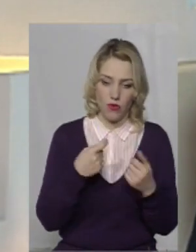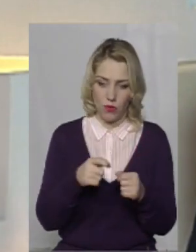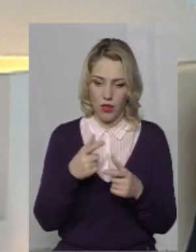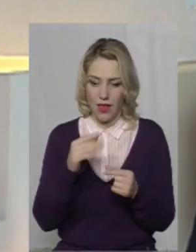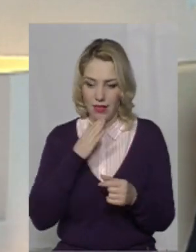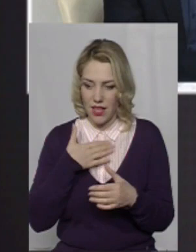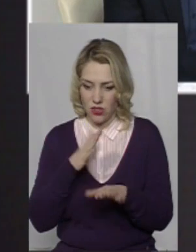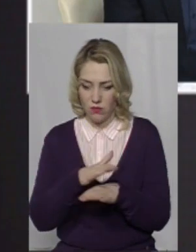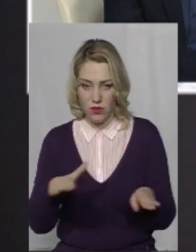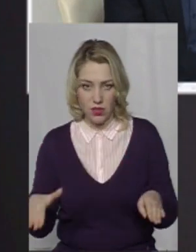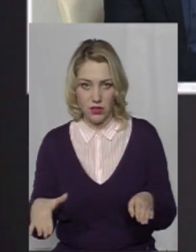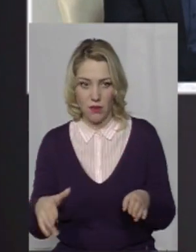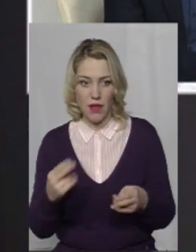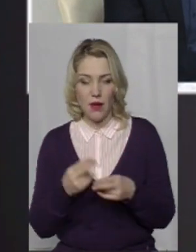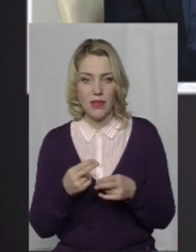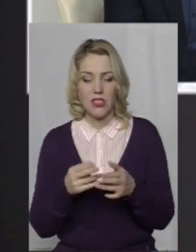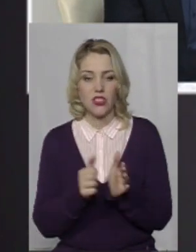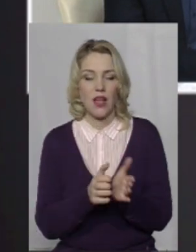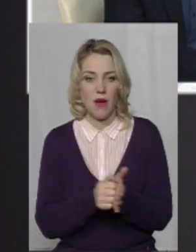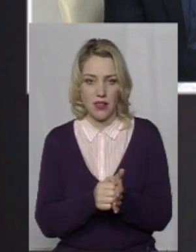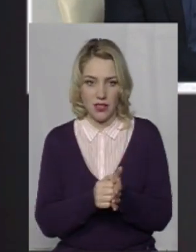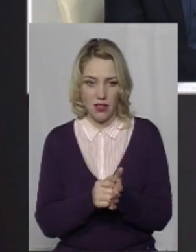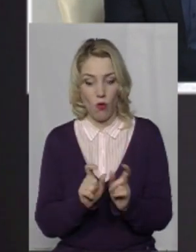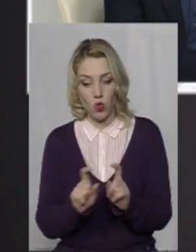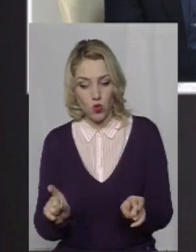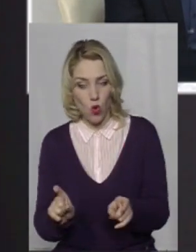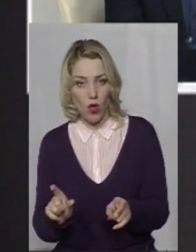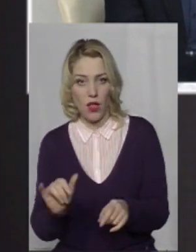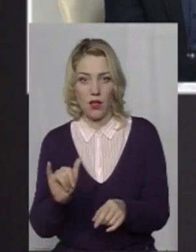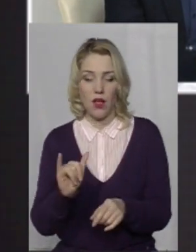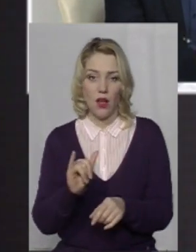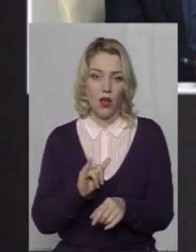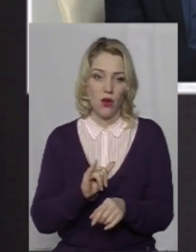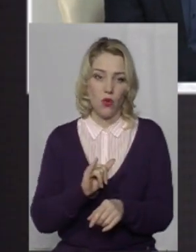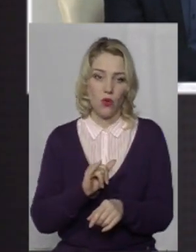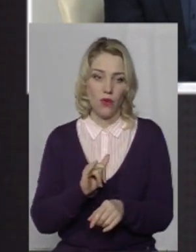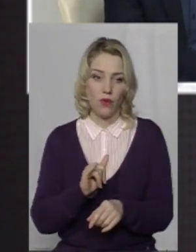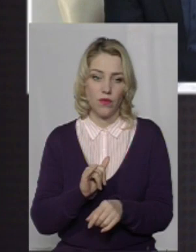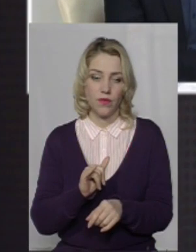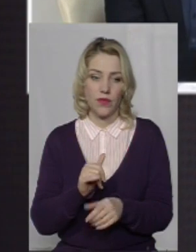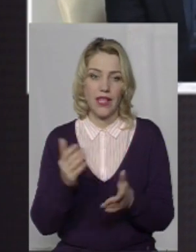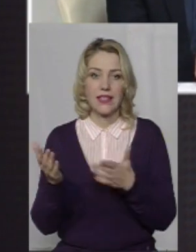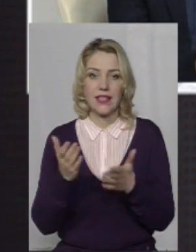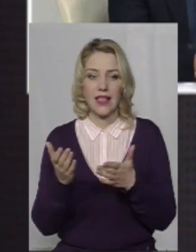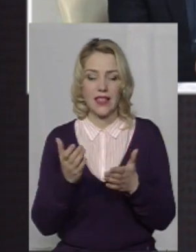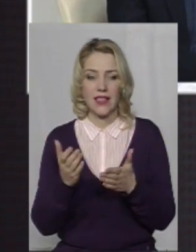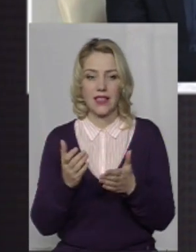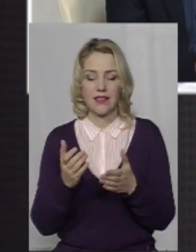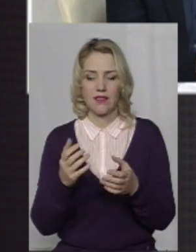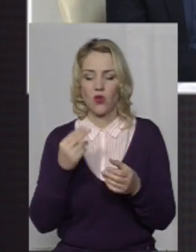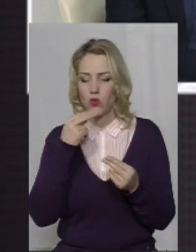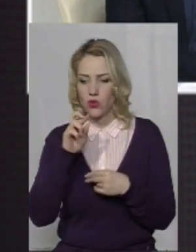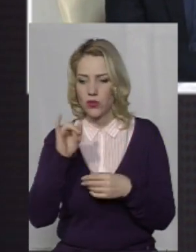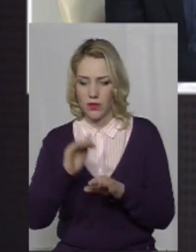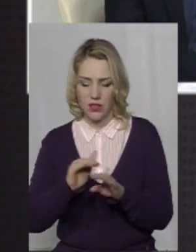дітям мішають займатися в школах, в якихось секціях краще вони